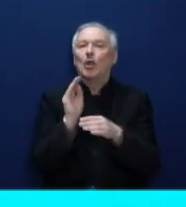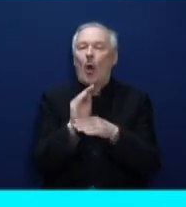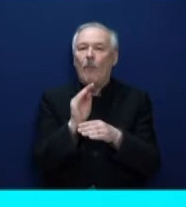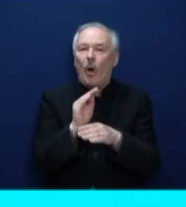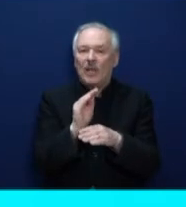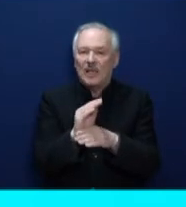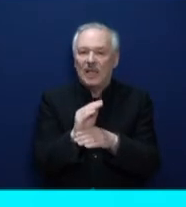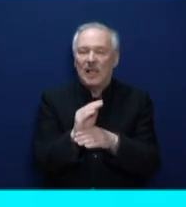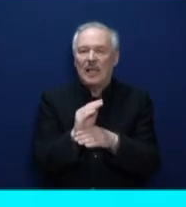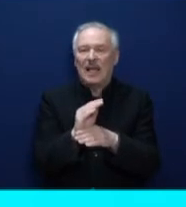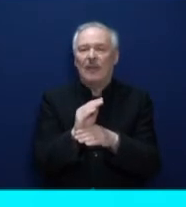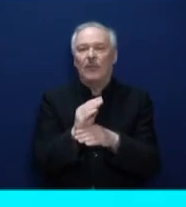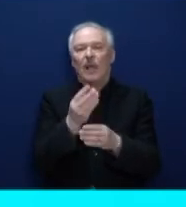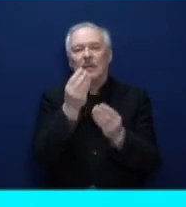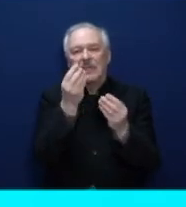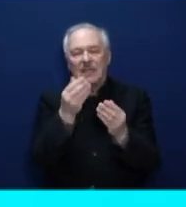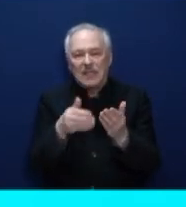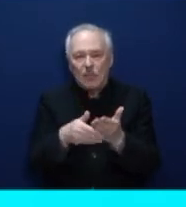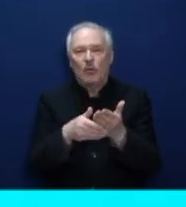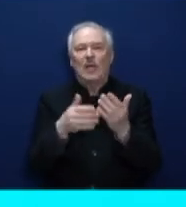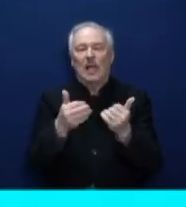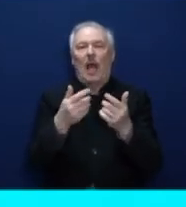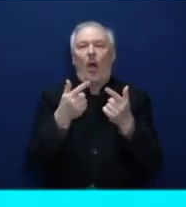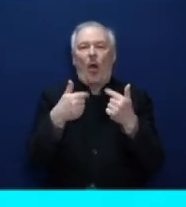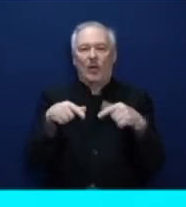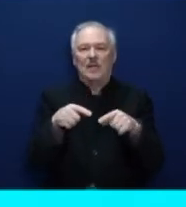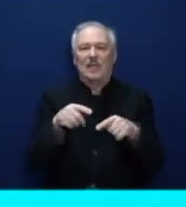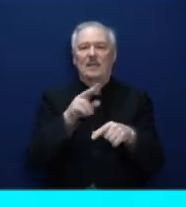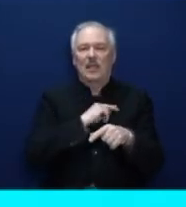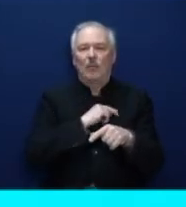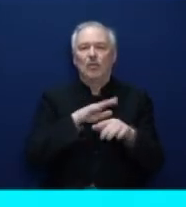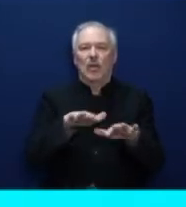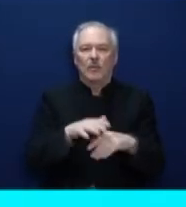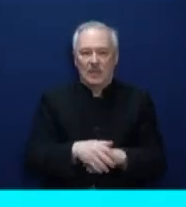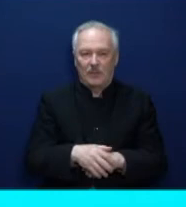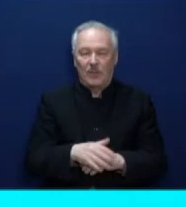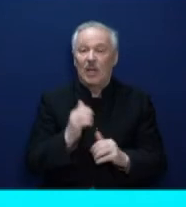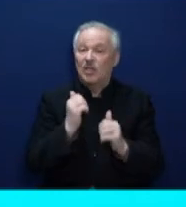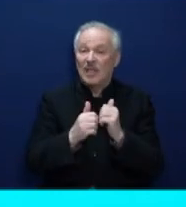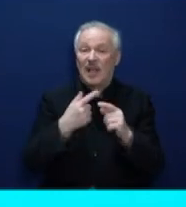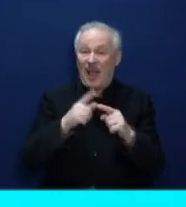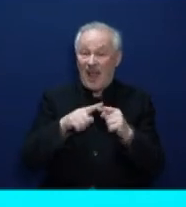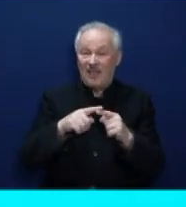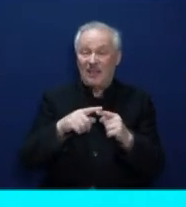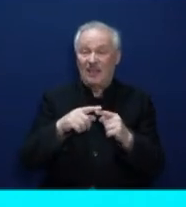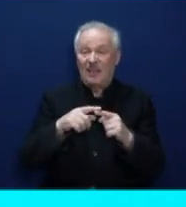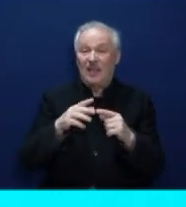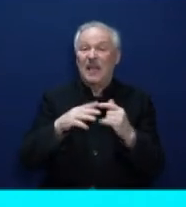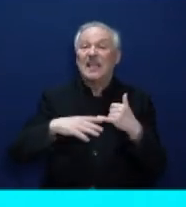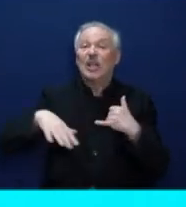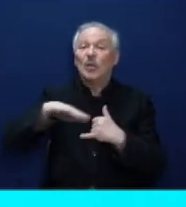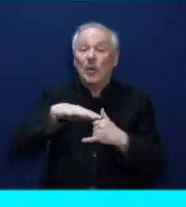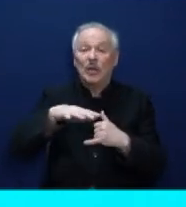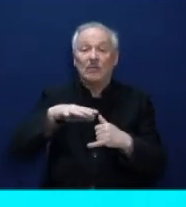для организации там рабочих мест. Более того, часто эти территории аграрные.